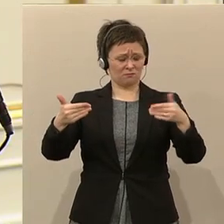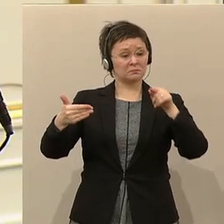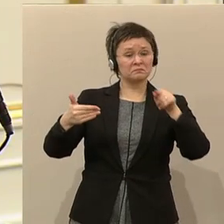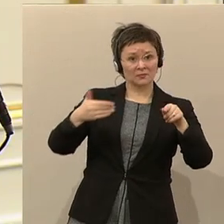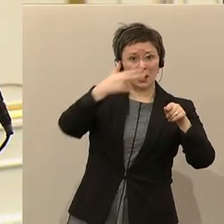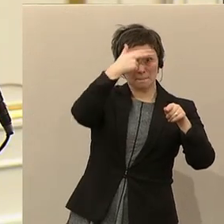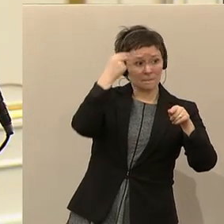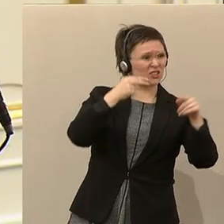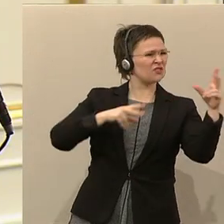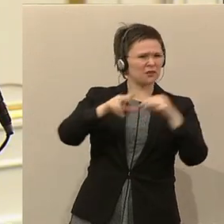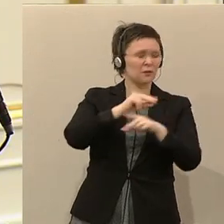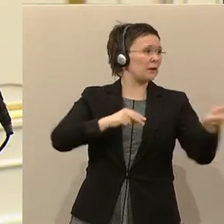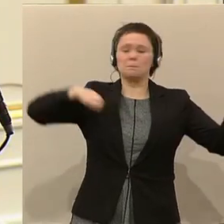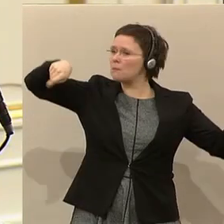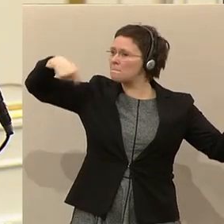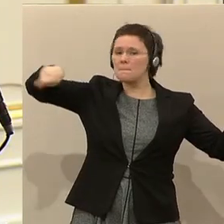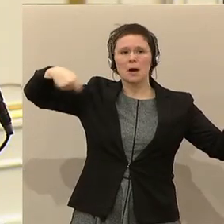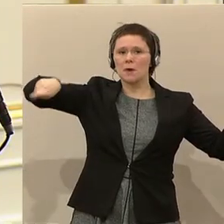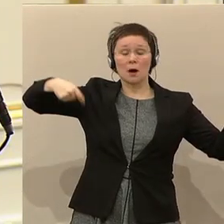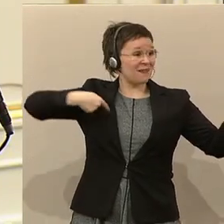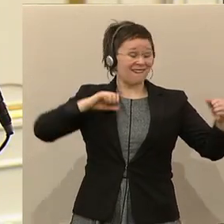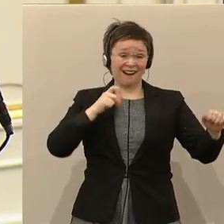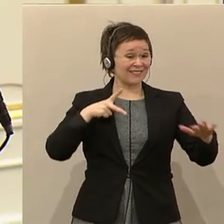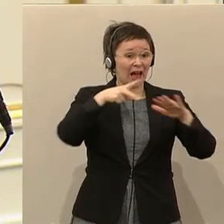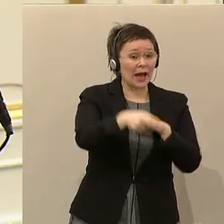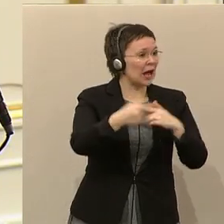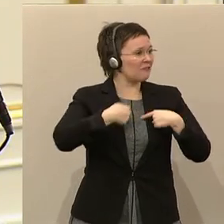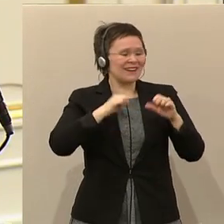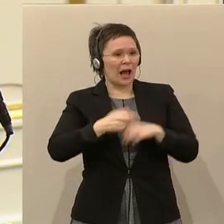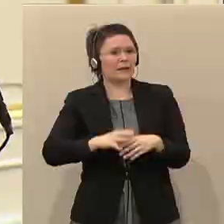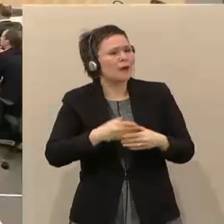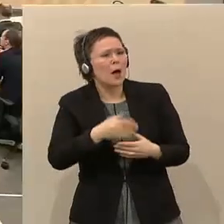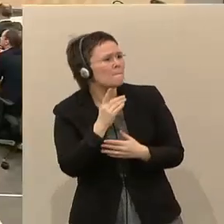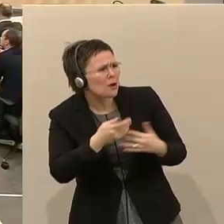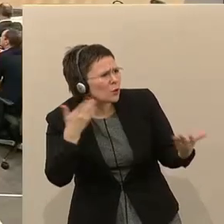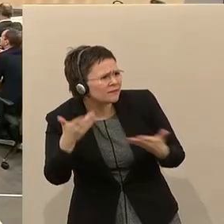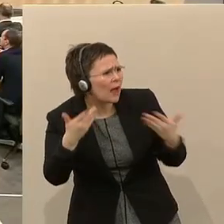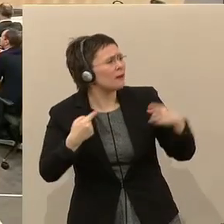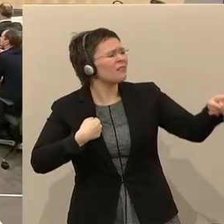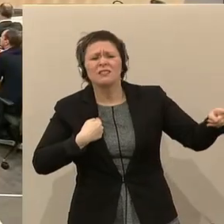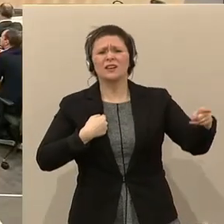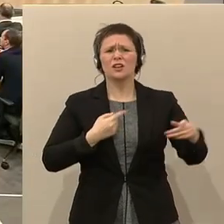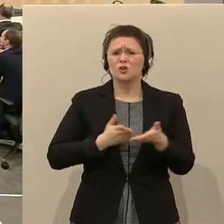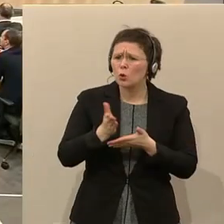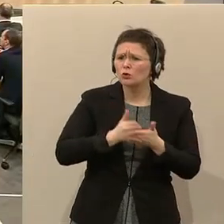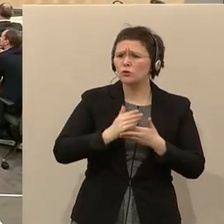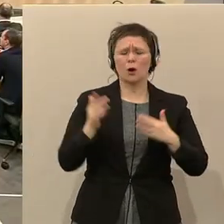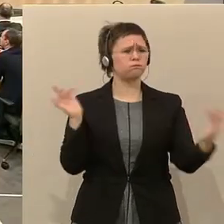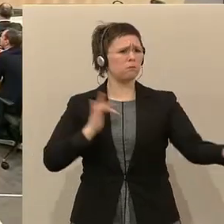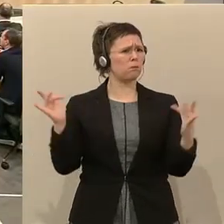Millionen... Ich höre nichts und ich kann nicht einschreiten und ich kann das nicht beurteilen, wenn Ihre ständigen Zwischenrufe die akustische